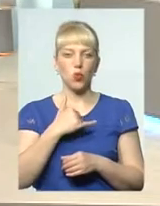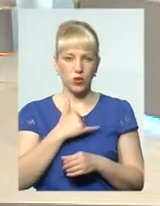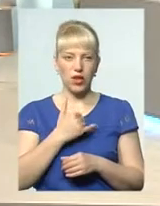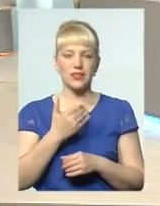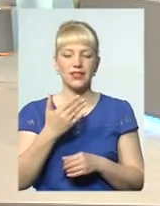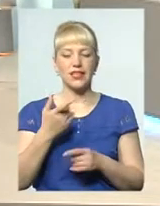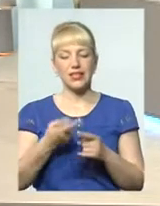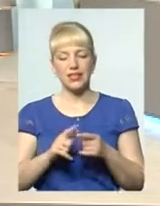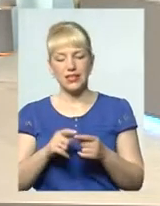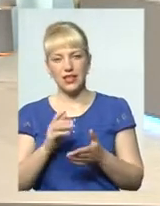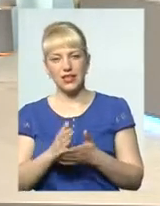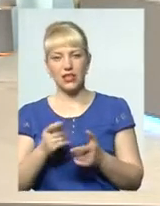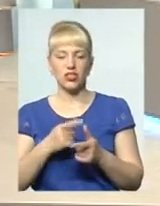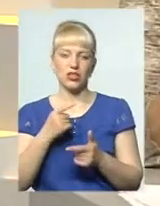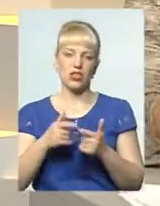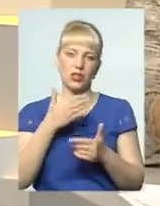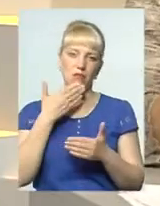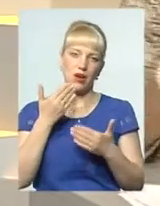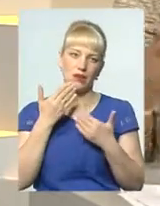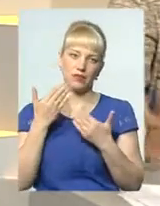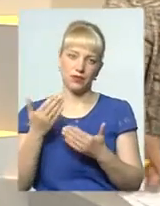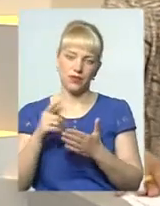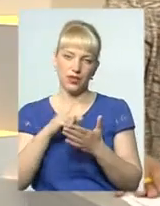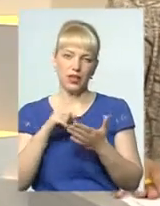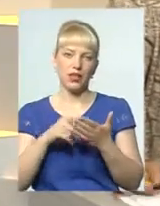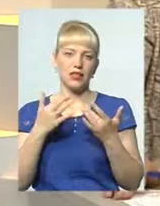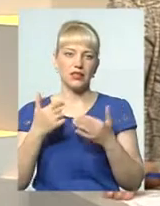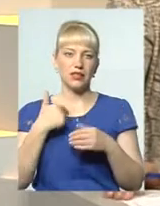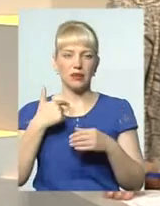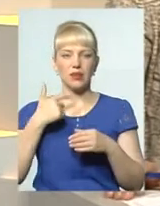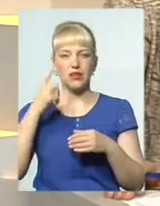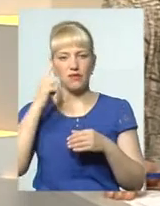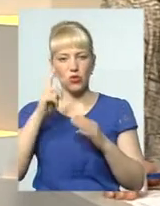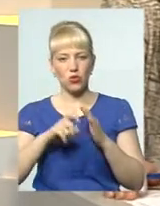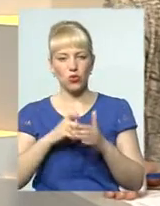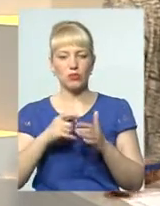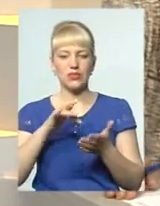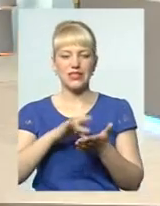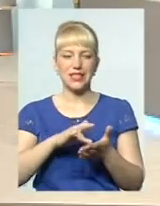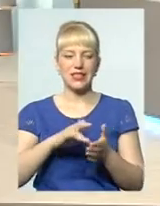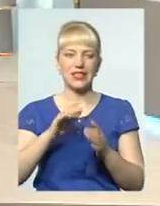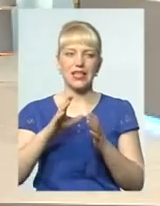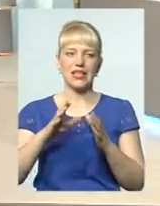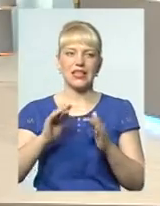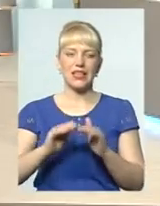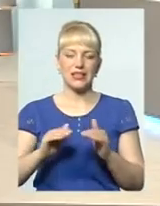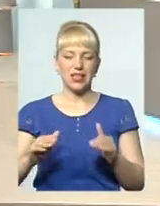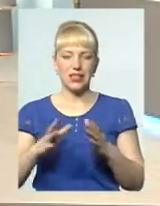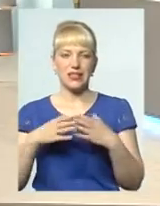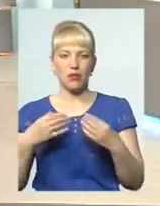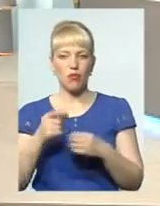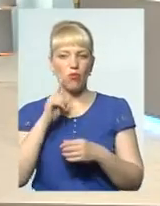є чи нема? Тому що, наскільки мені відомо, Центр соціальних служб для сім'ї, дітей та молоді організовує такі курси